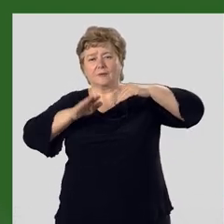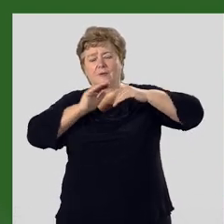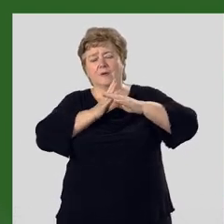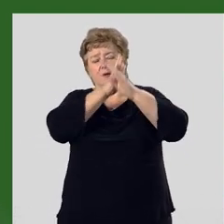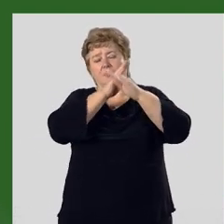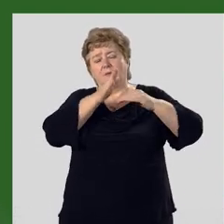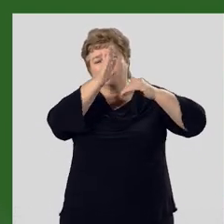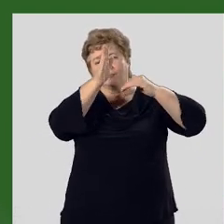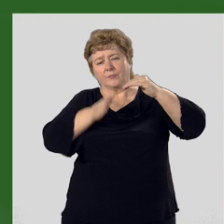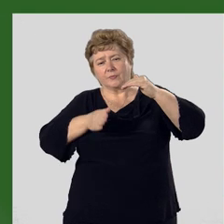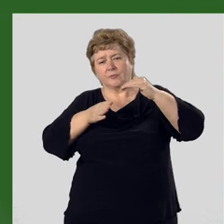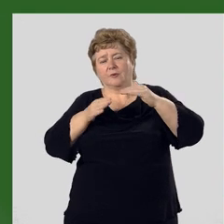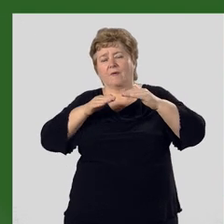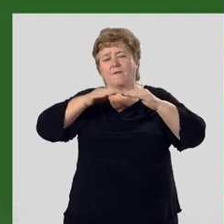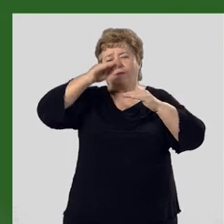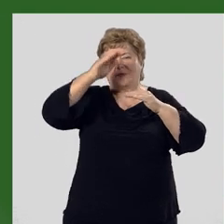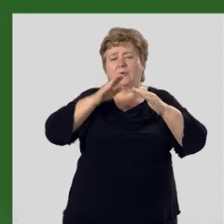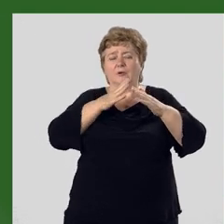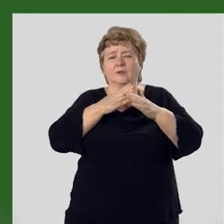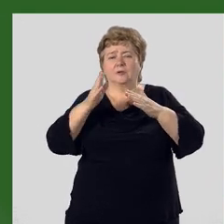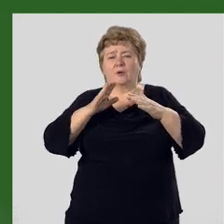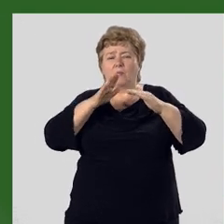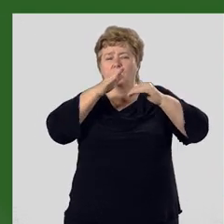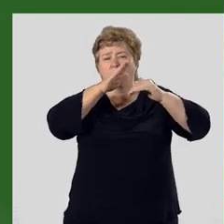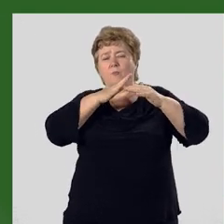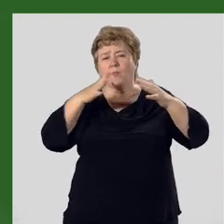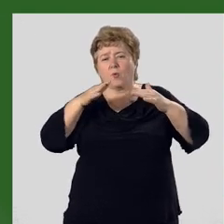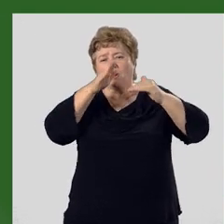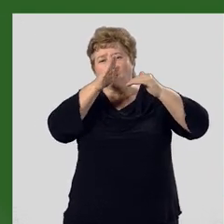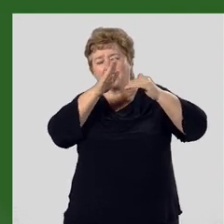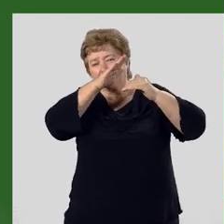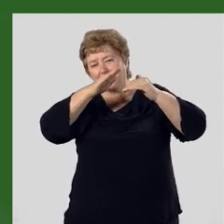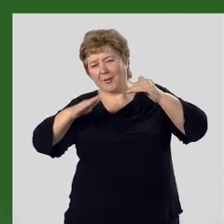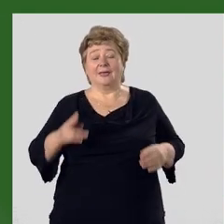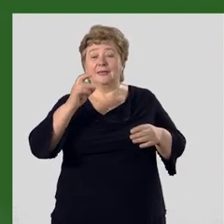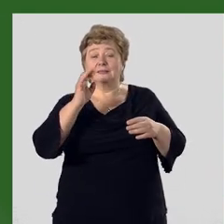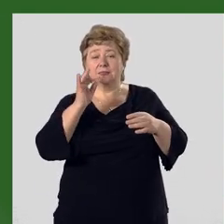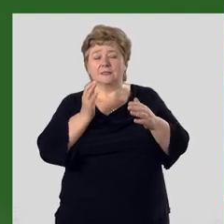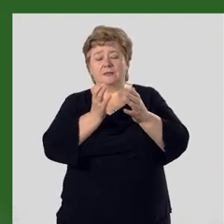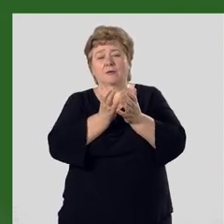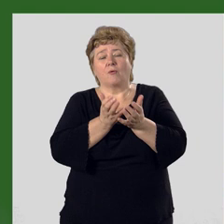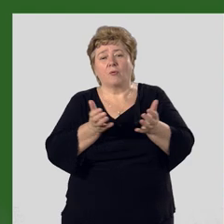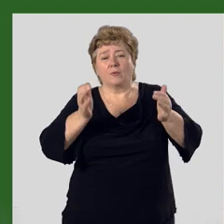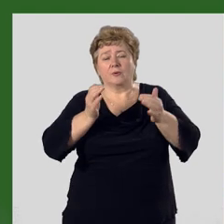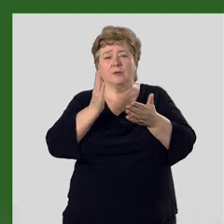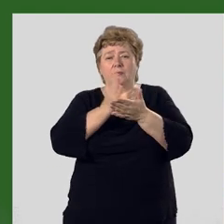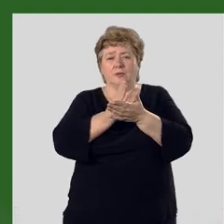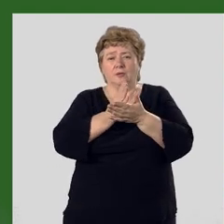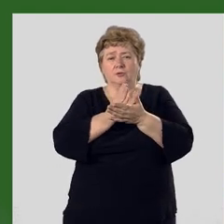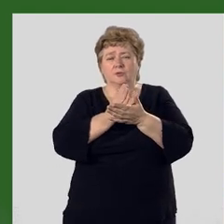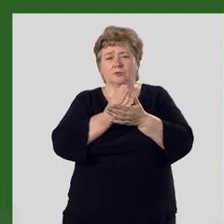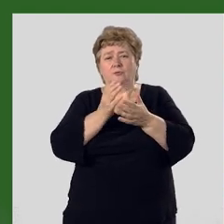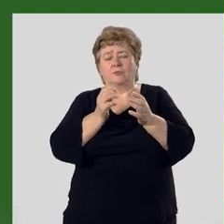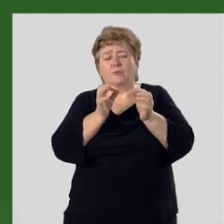крутыми в верхних частях и более пологими ниже. Цирки – углубления, имеющие